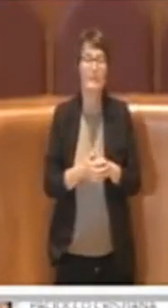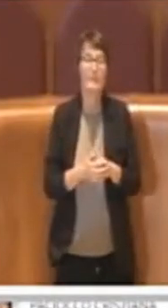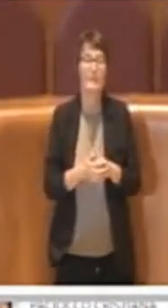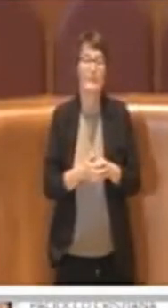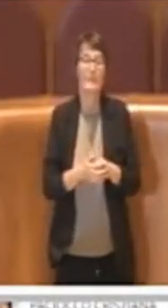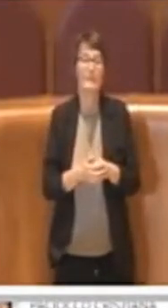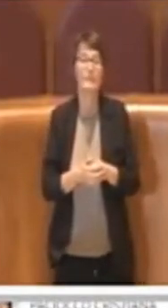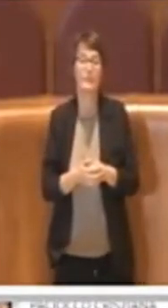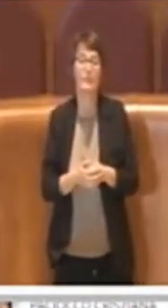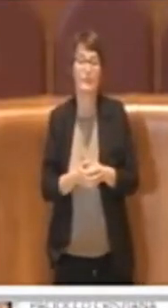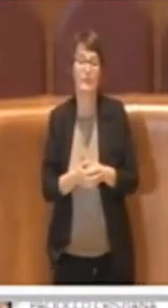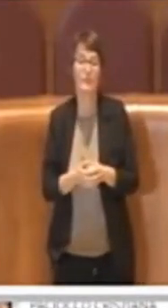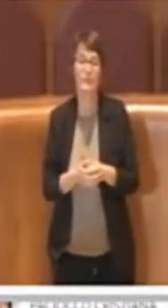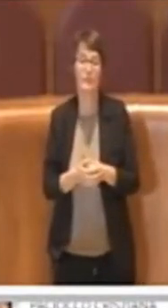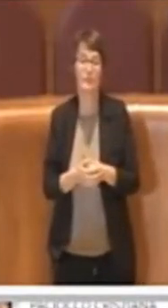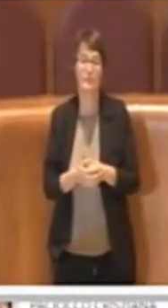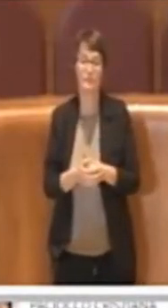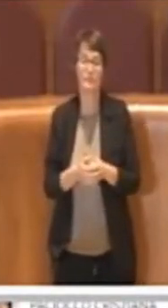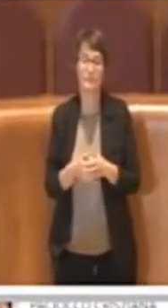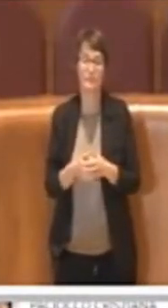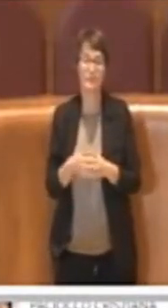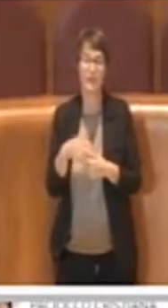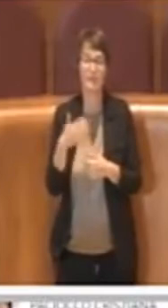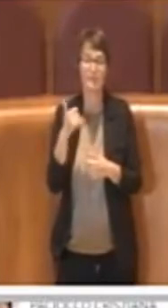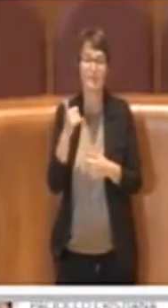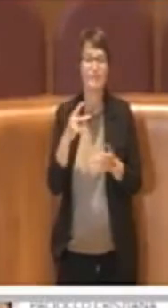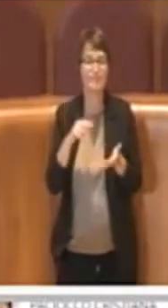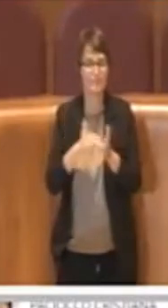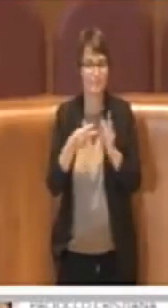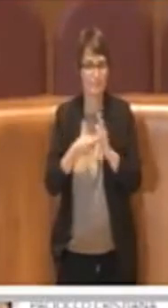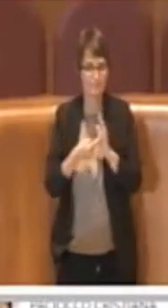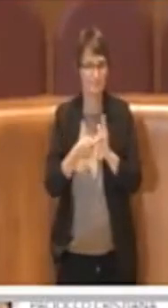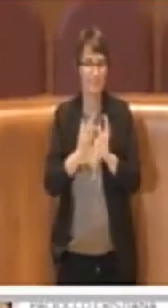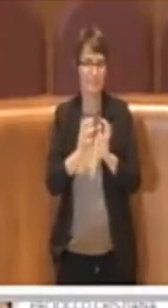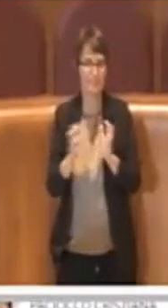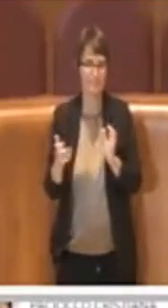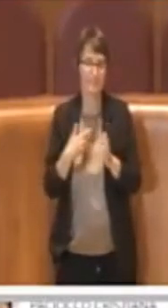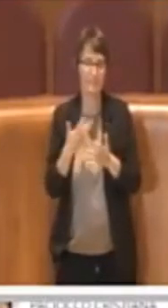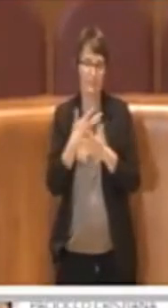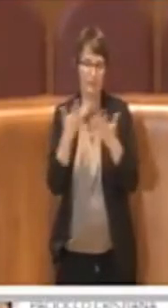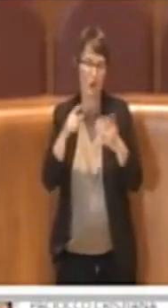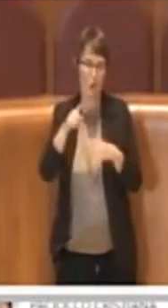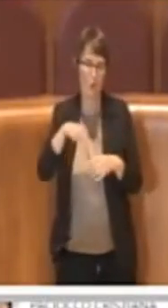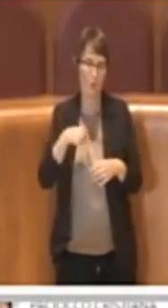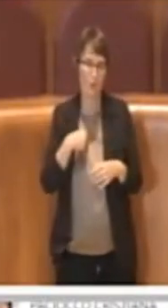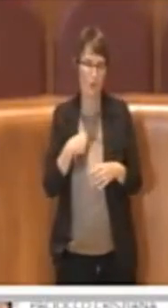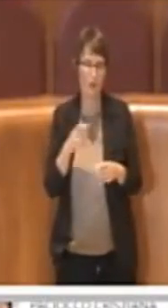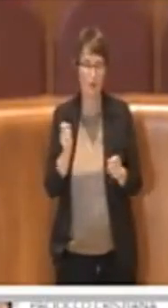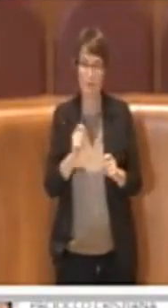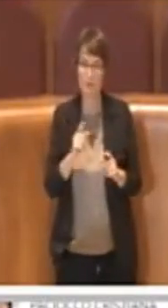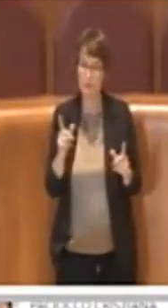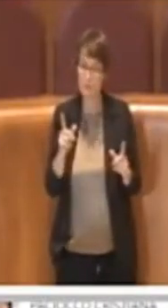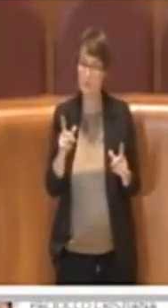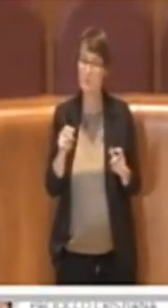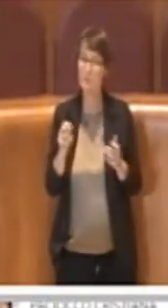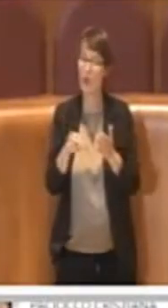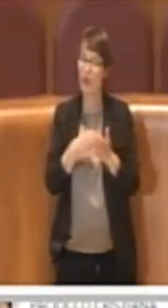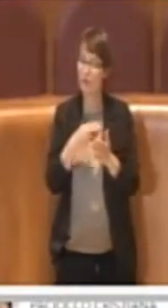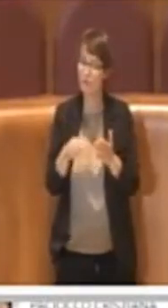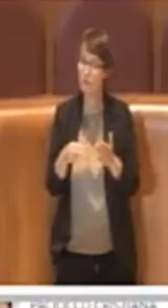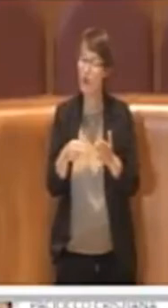Anch'io rimango basita dal voto, si è chiudo Presidente Seccia, dal voto negativo